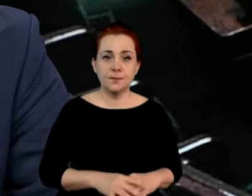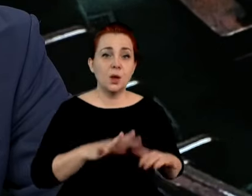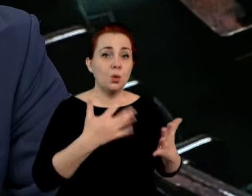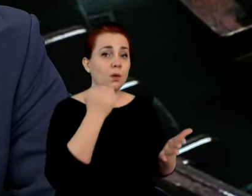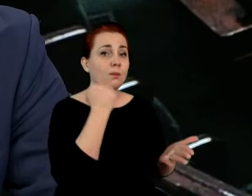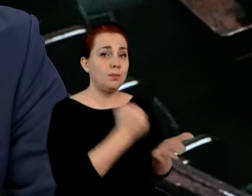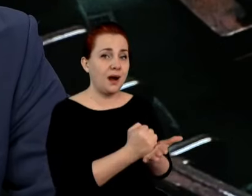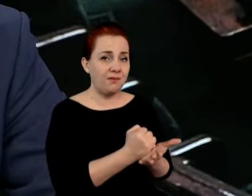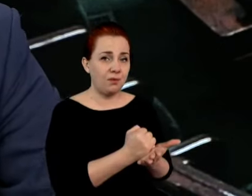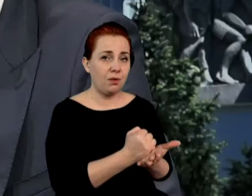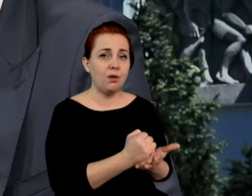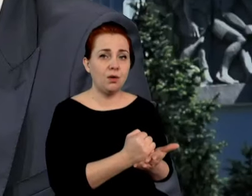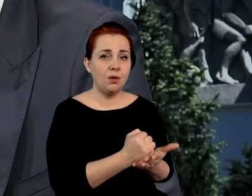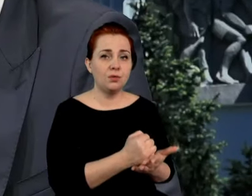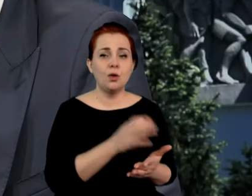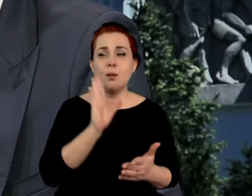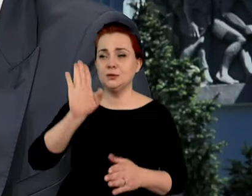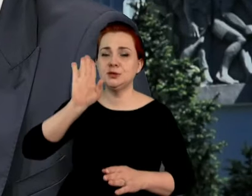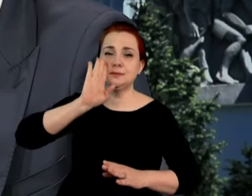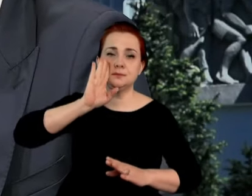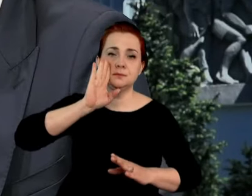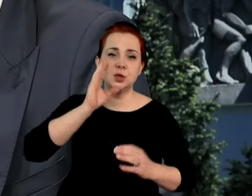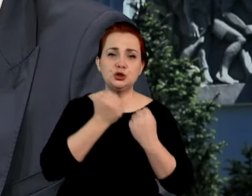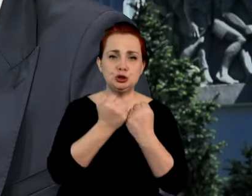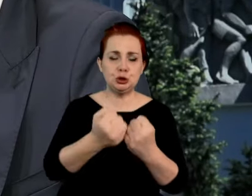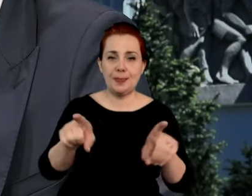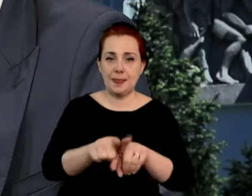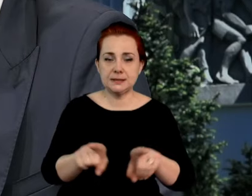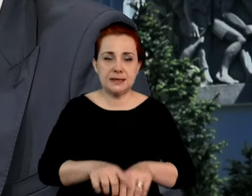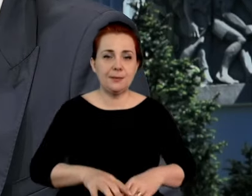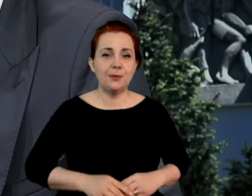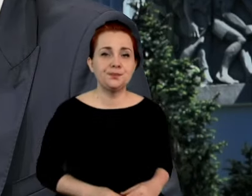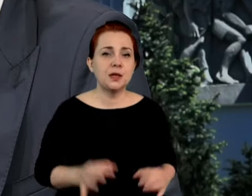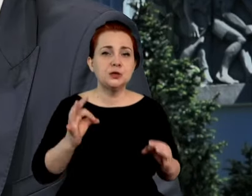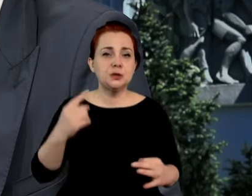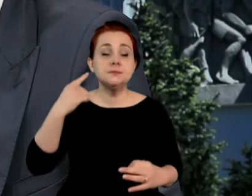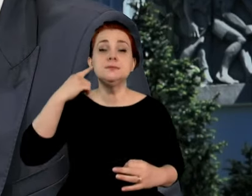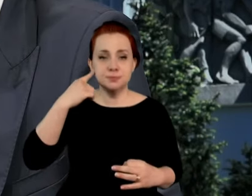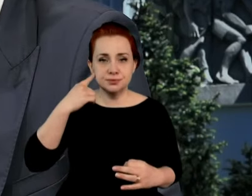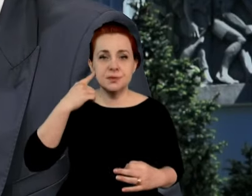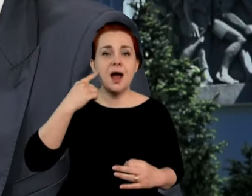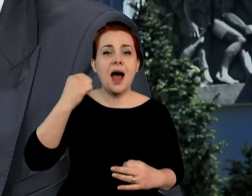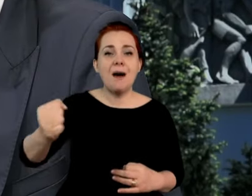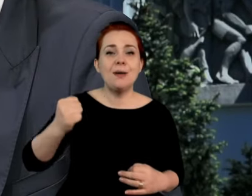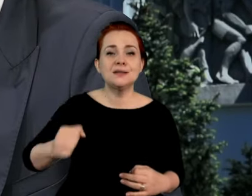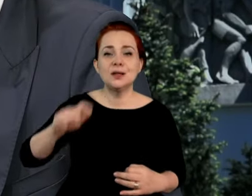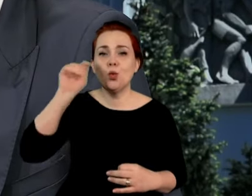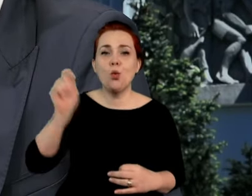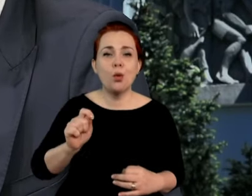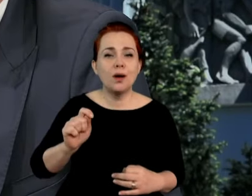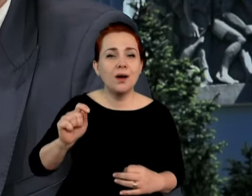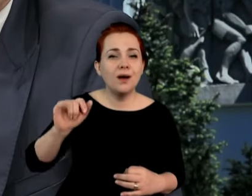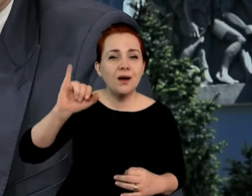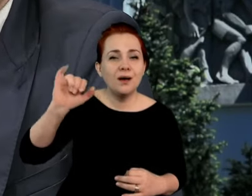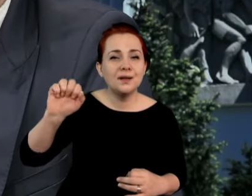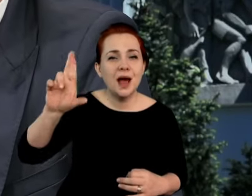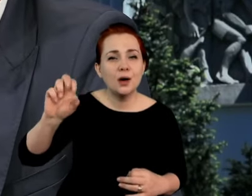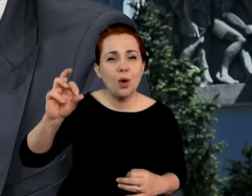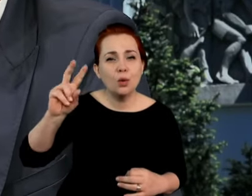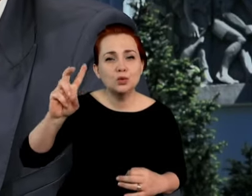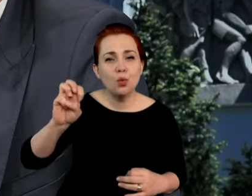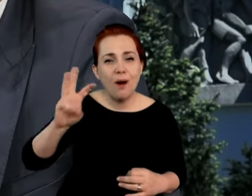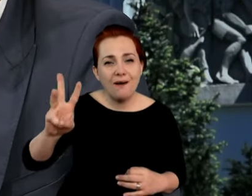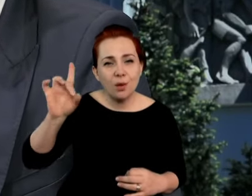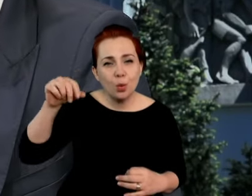jest, taki ma zostać. Dzisiejsze doniesienia, że nowy ambasadorem na Ukrainie będzie Jan Guzy, Jarosław Guzy, przepraszam, miejsce.